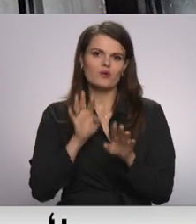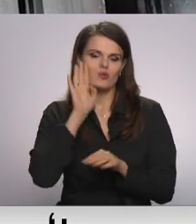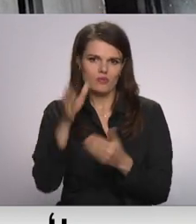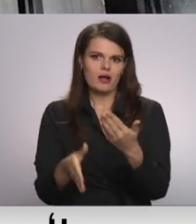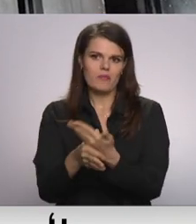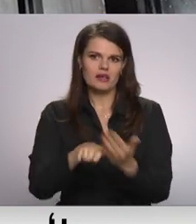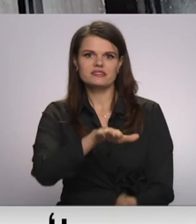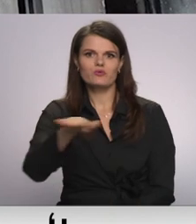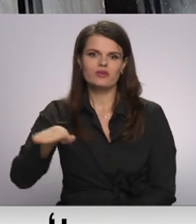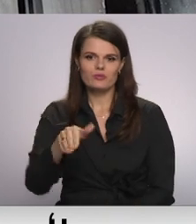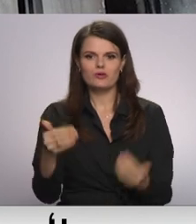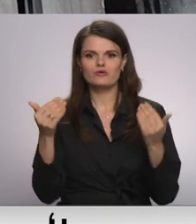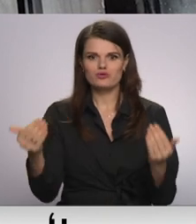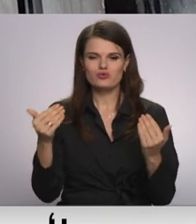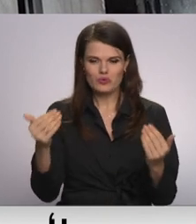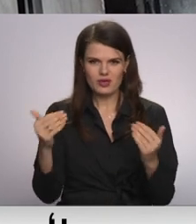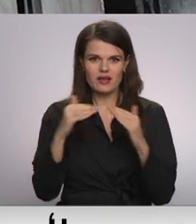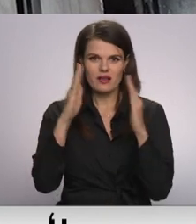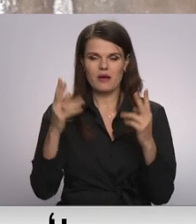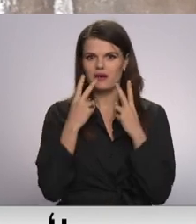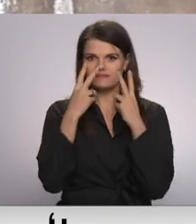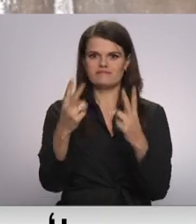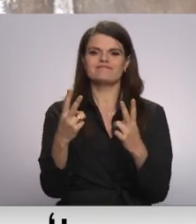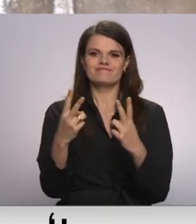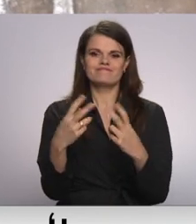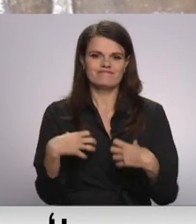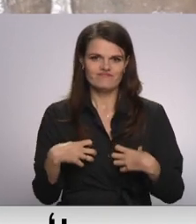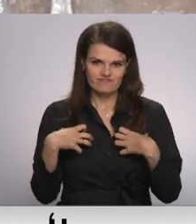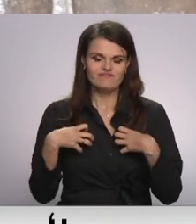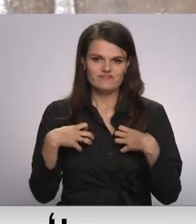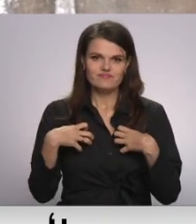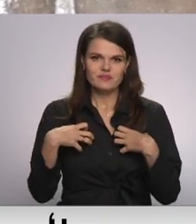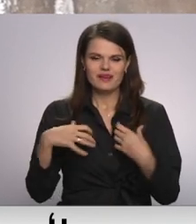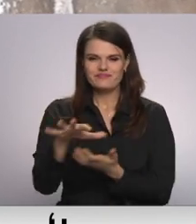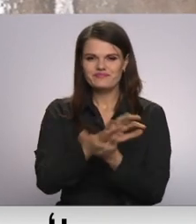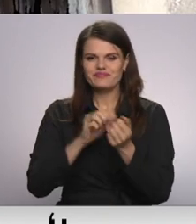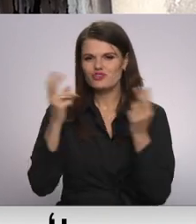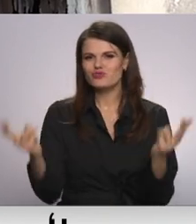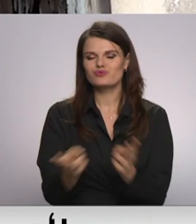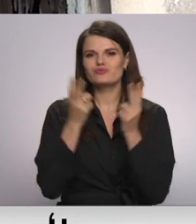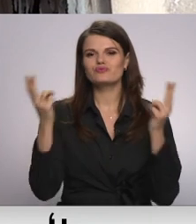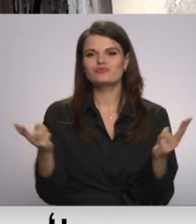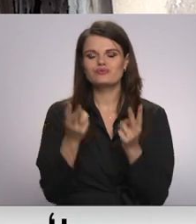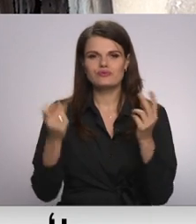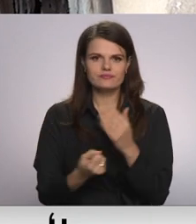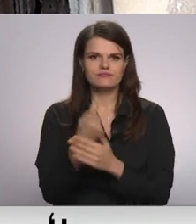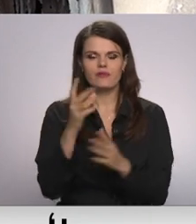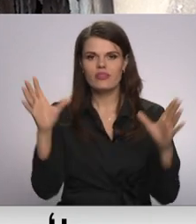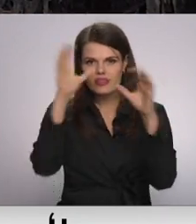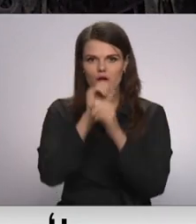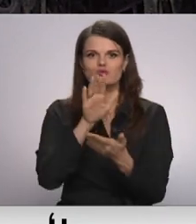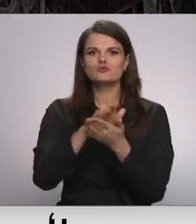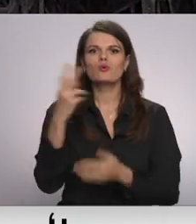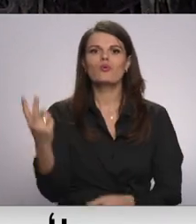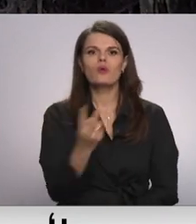Šodien uguns liesmu nesaudzētajā namā pavers visai baizskats. Postošā uguns nelēma izcēlās naktī uz otru